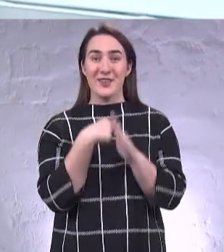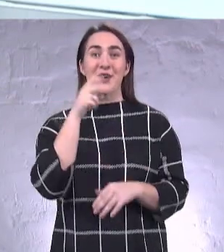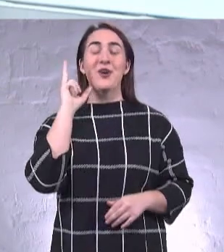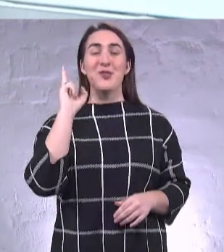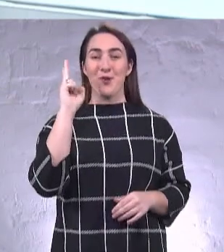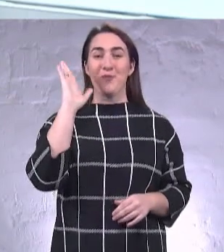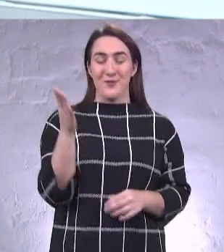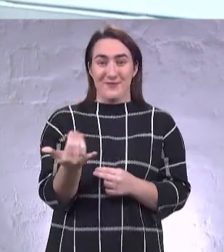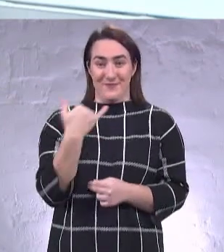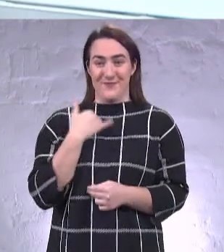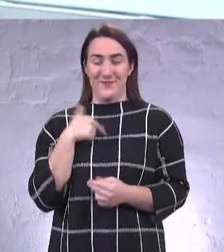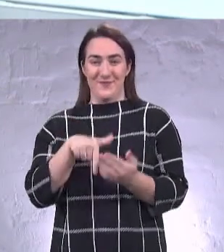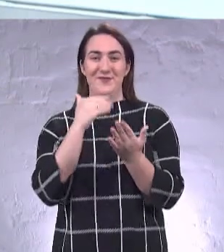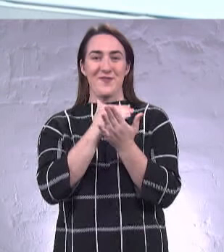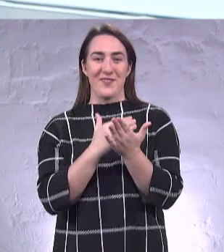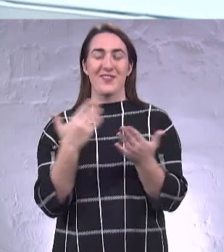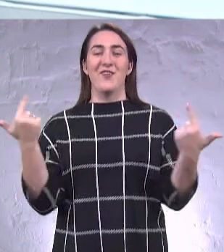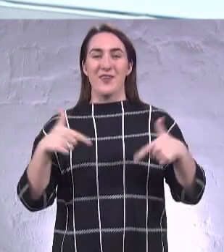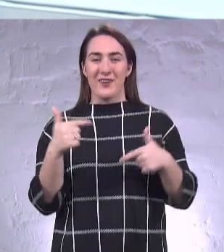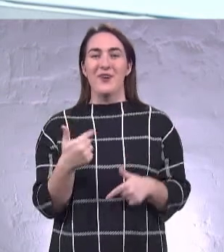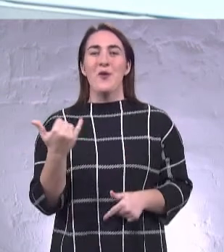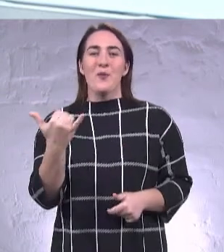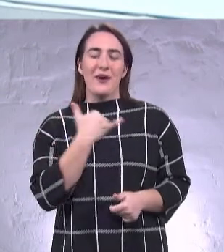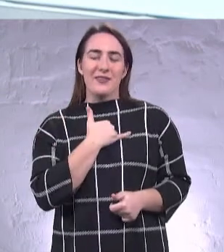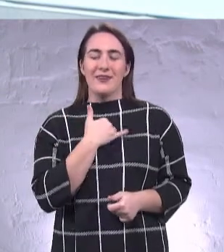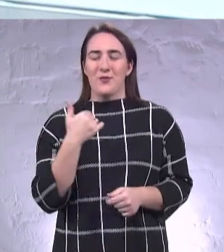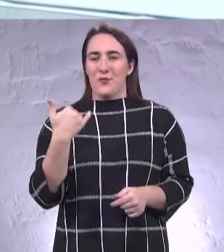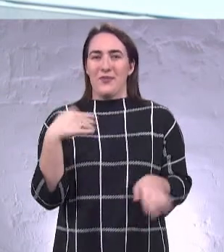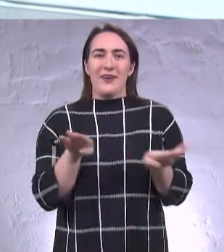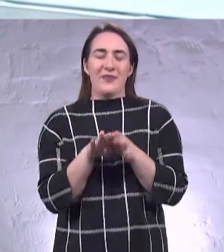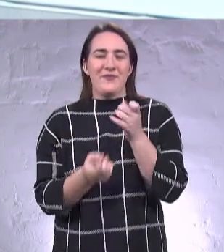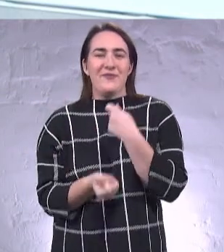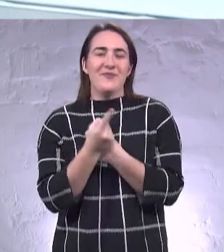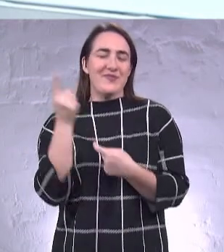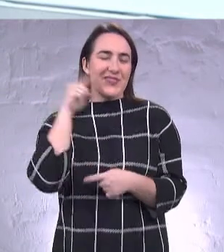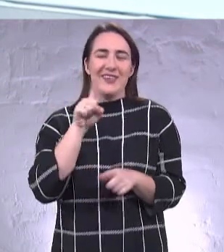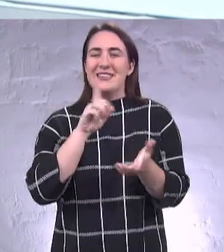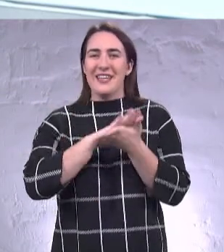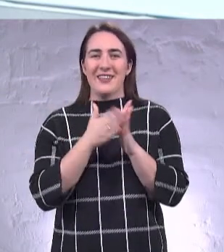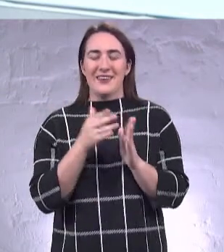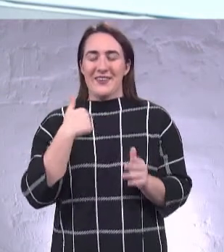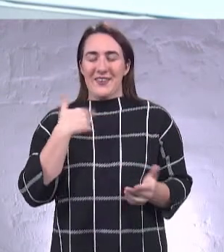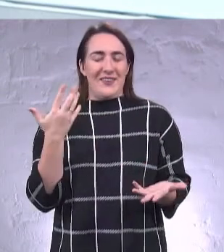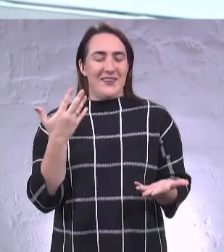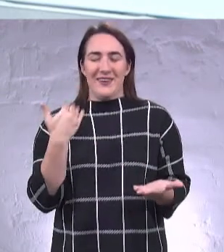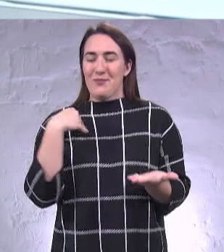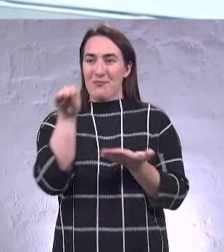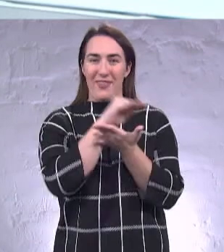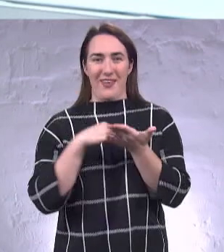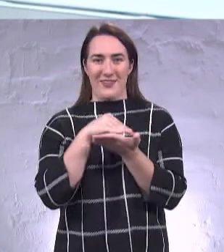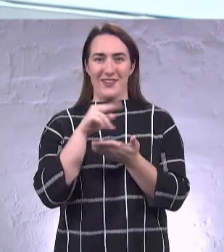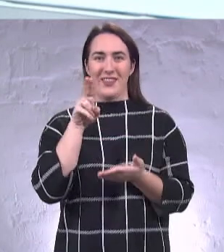сьогодні в студії у мене в гостях, в мене таке виникло якесь, знаєте, такий стан дежавю. Мені здавалося, що